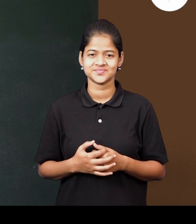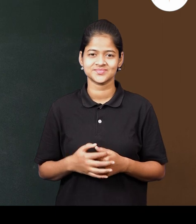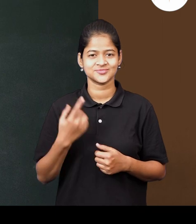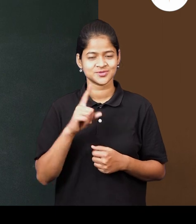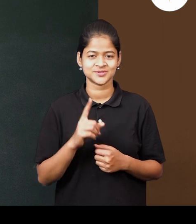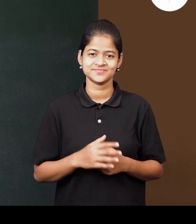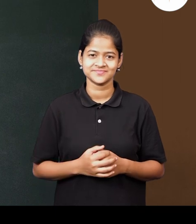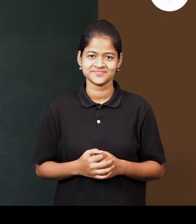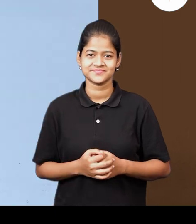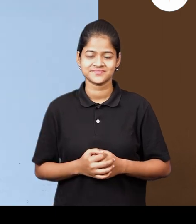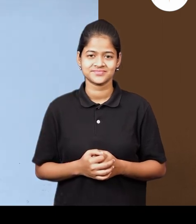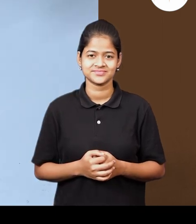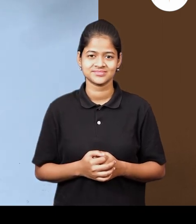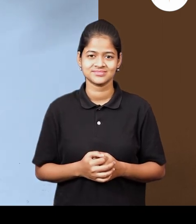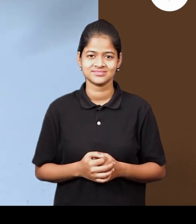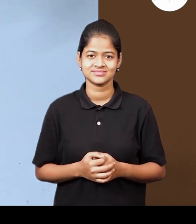बरोबर